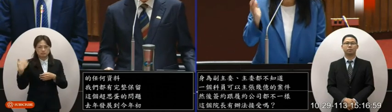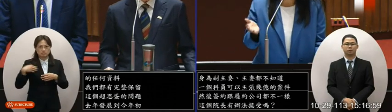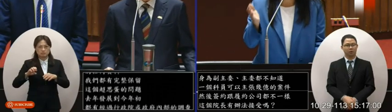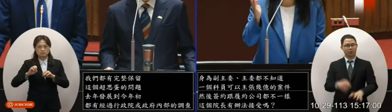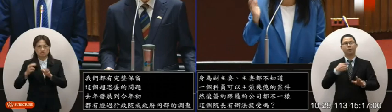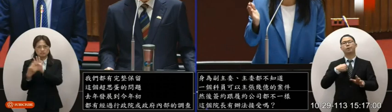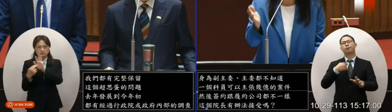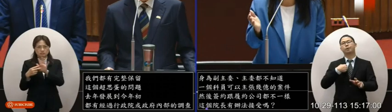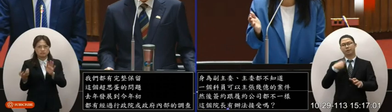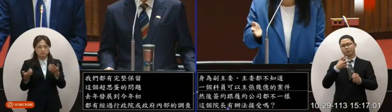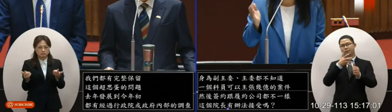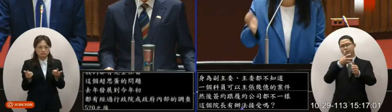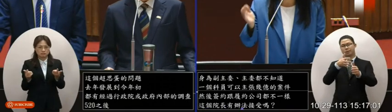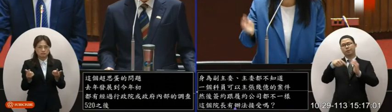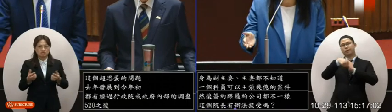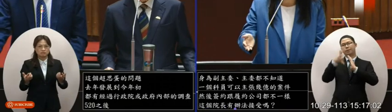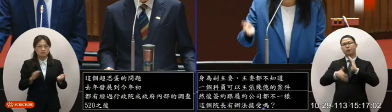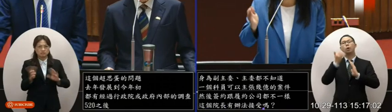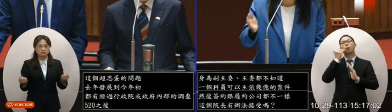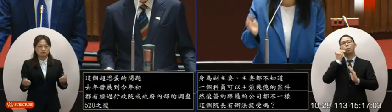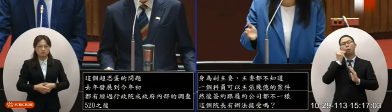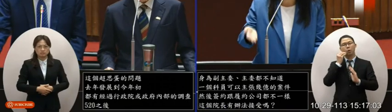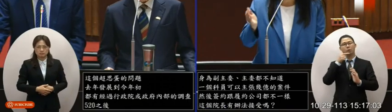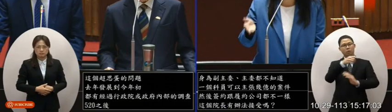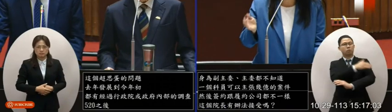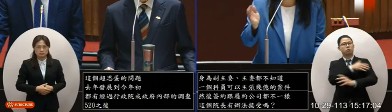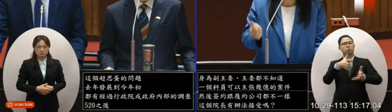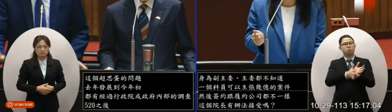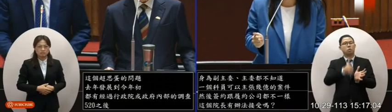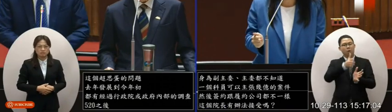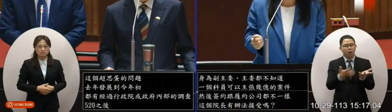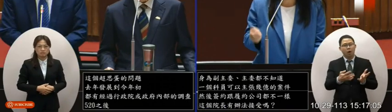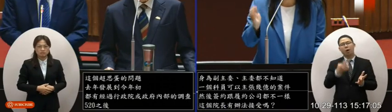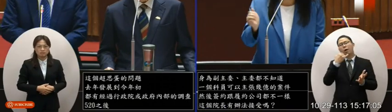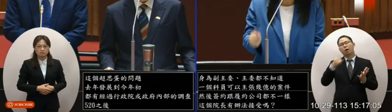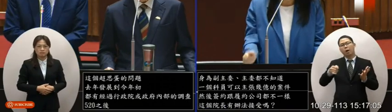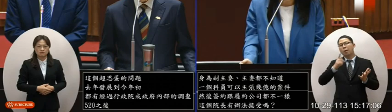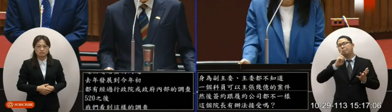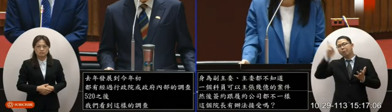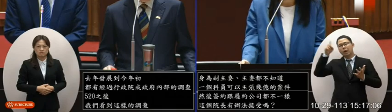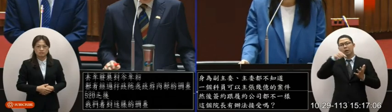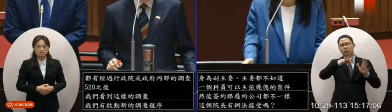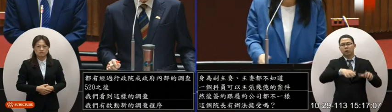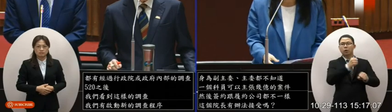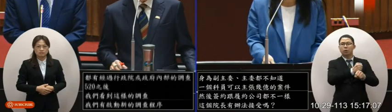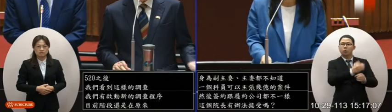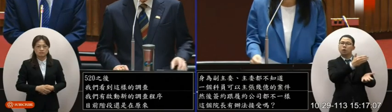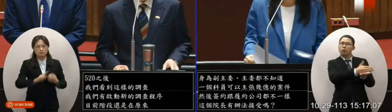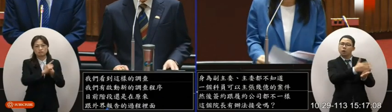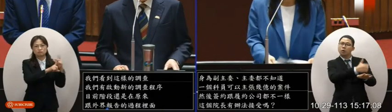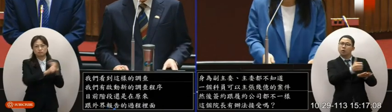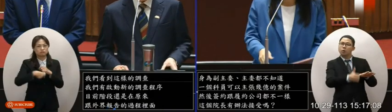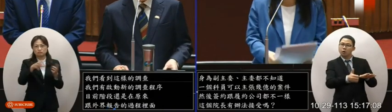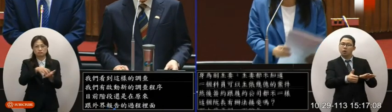裡面那本席再問一下院長假設陳部長不幸被起訴那需不需要停止那我就依法辦